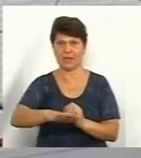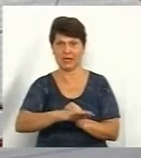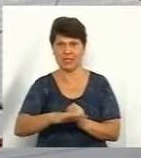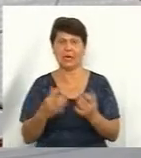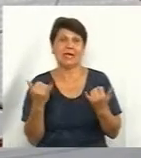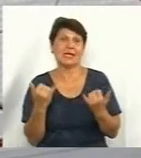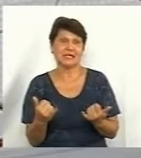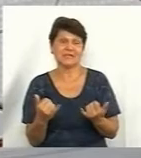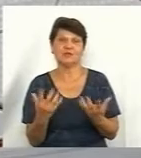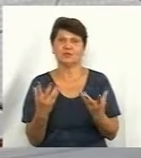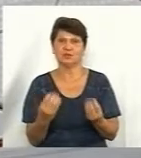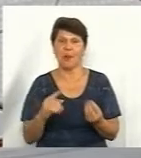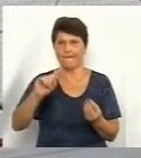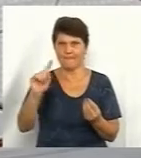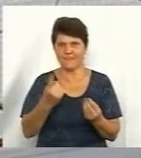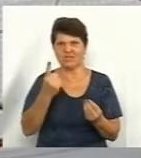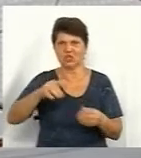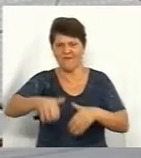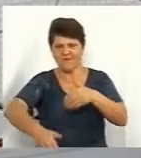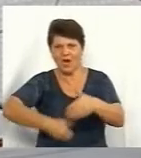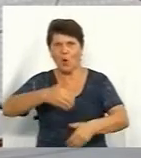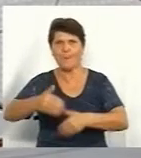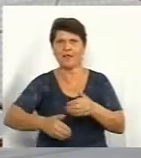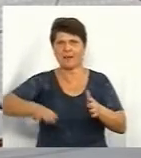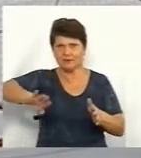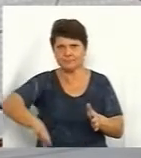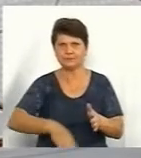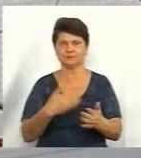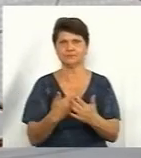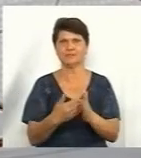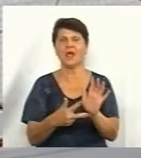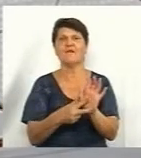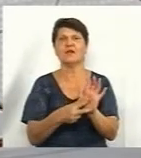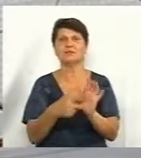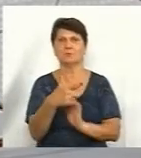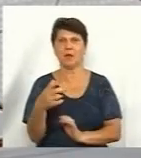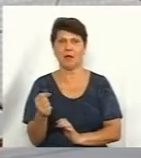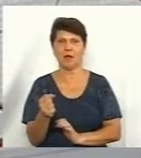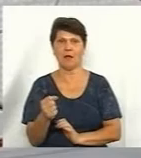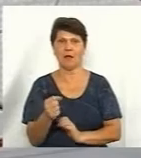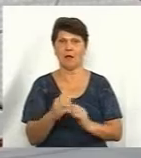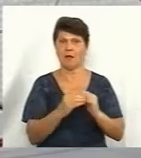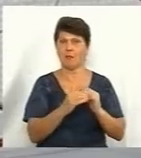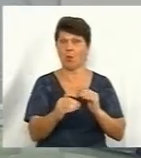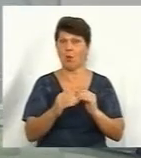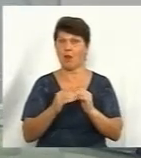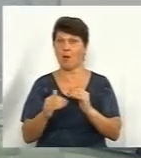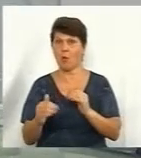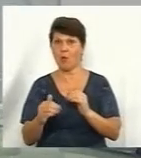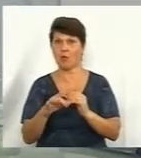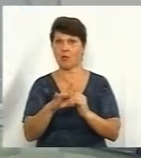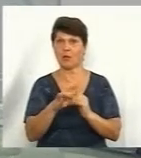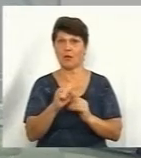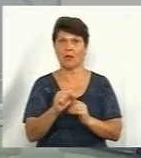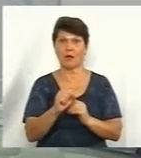викопаний перший котлован близько 8 гектар. Полігон-реактор – це? Ну, сміттєзвалище.